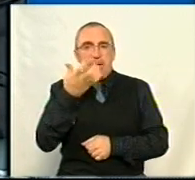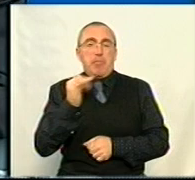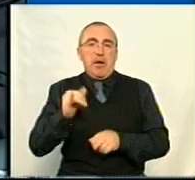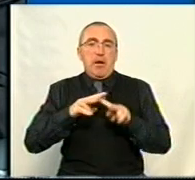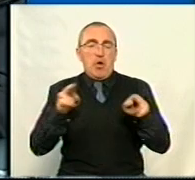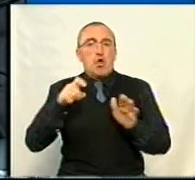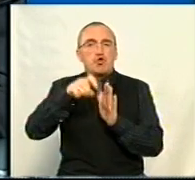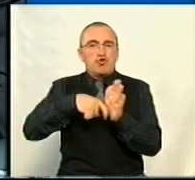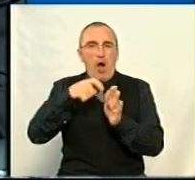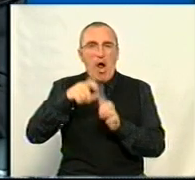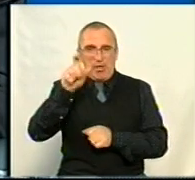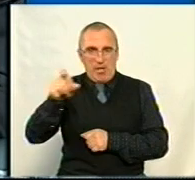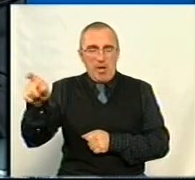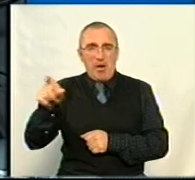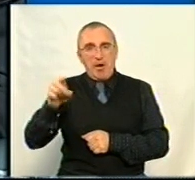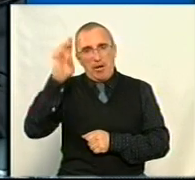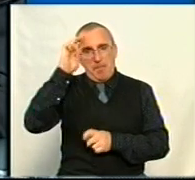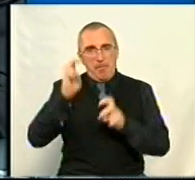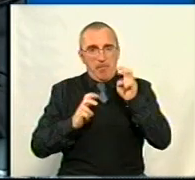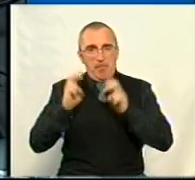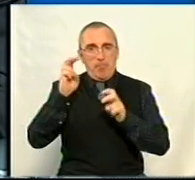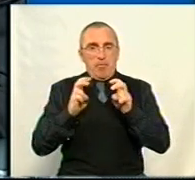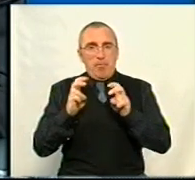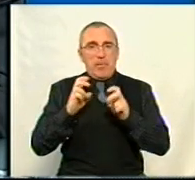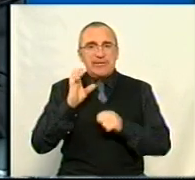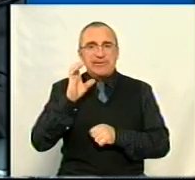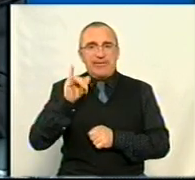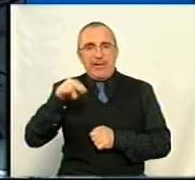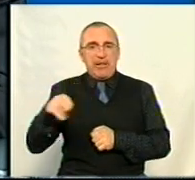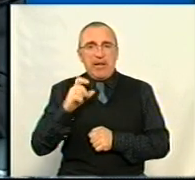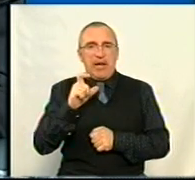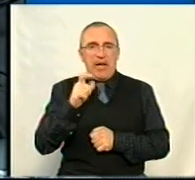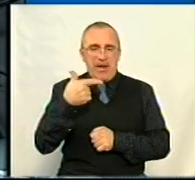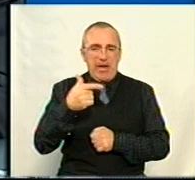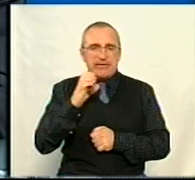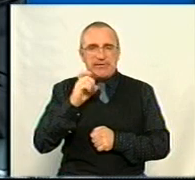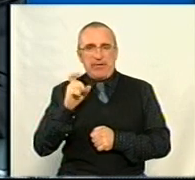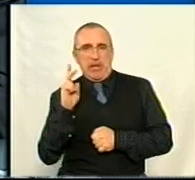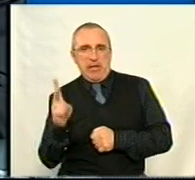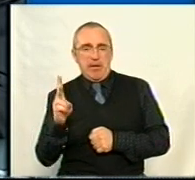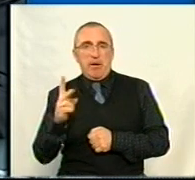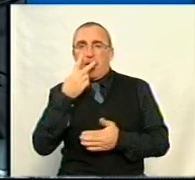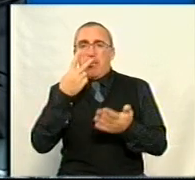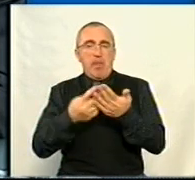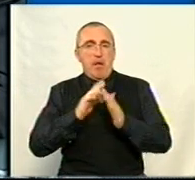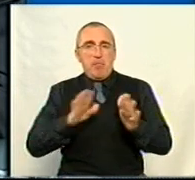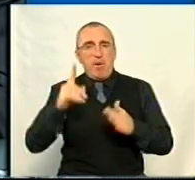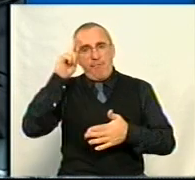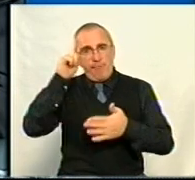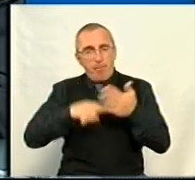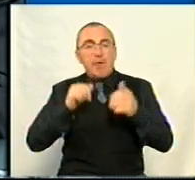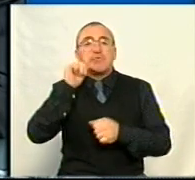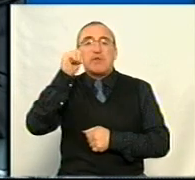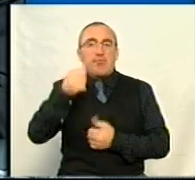шахтарі, державне підприємство «Схід» і «ГЗК», які не бачили впевненості в